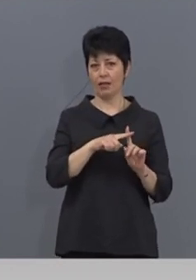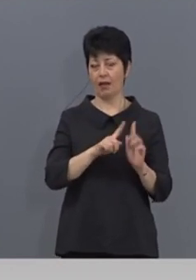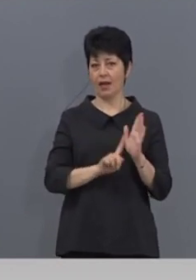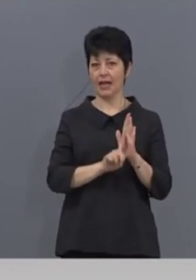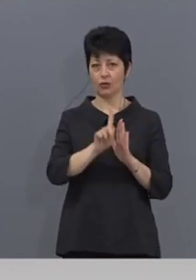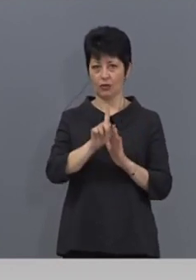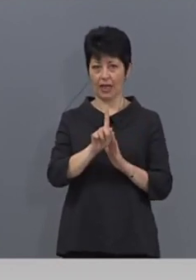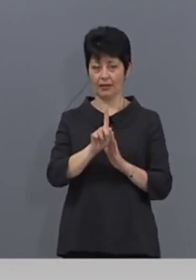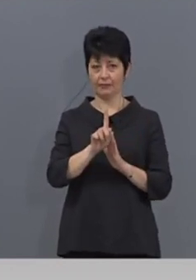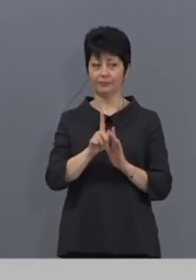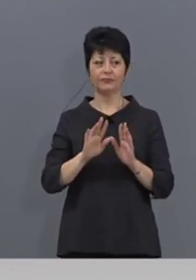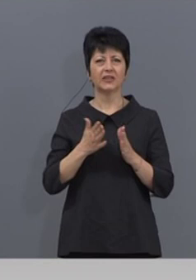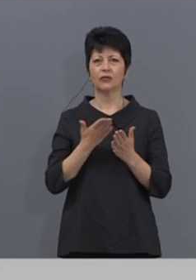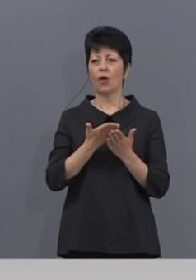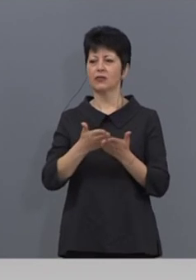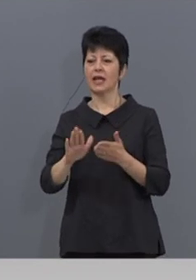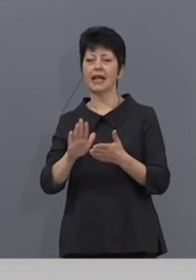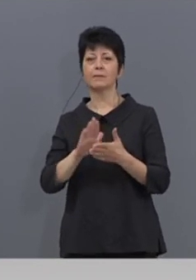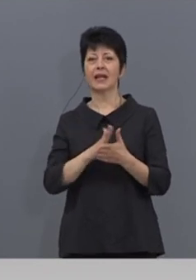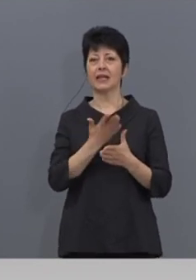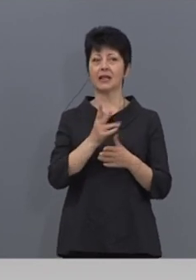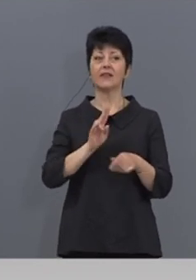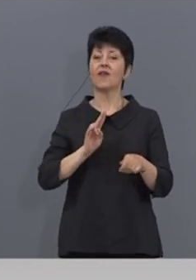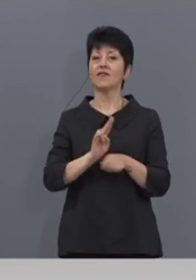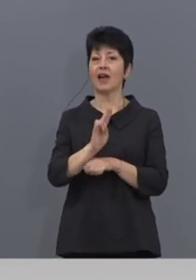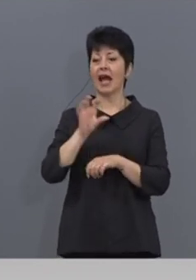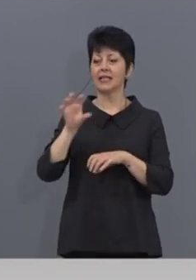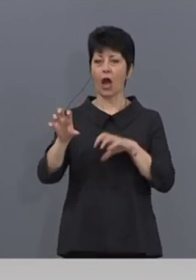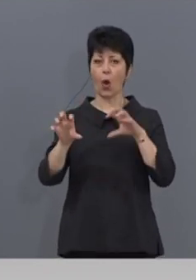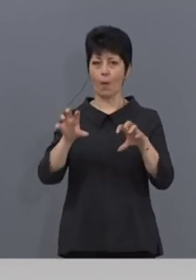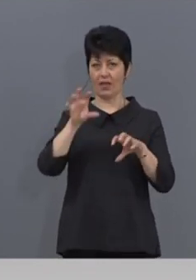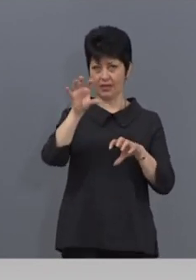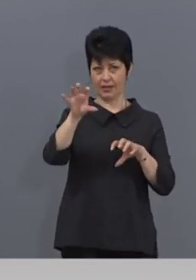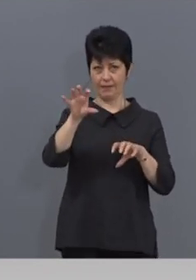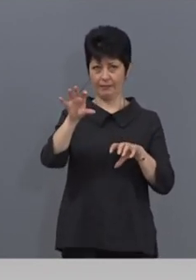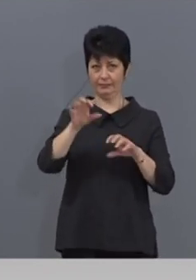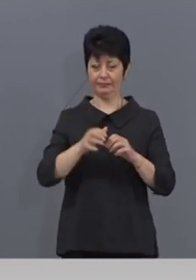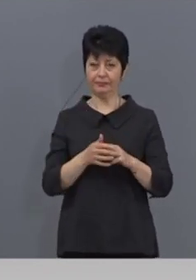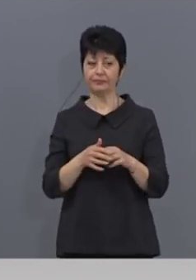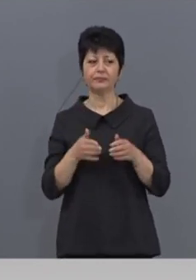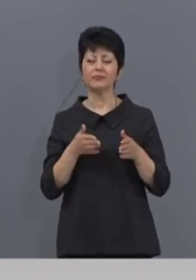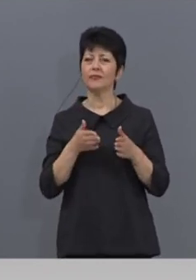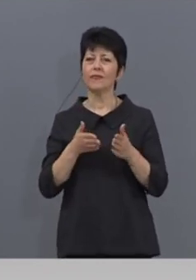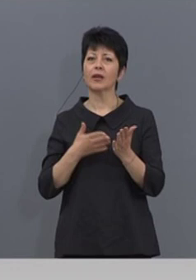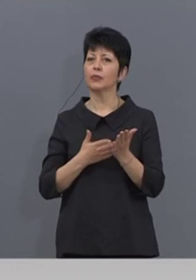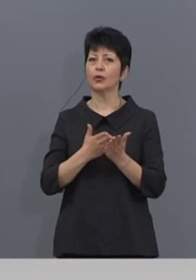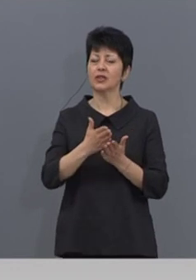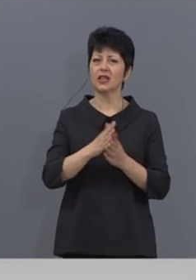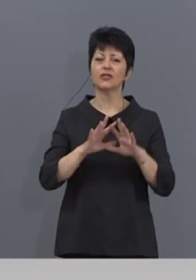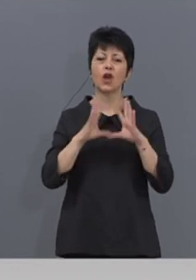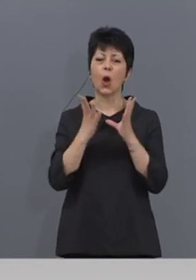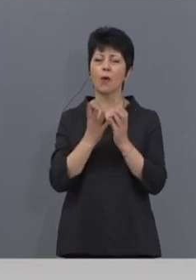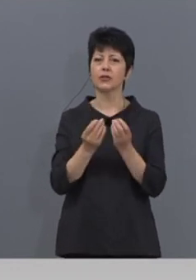Като са разпределени в 12 области. По този начин общата